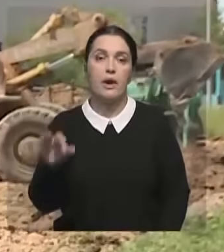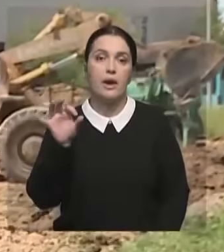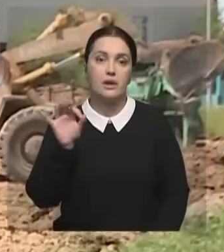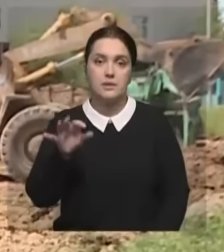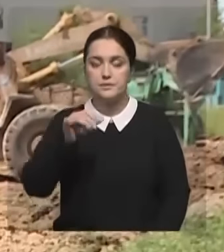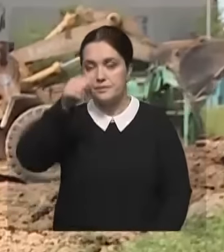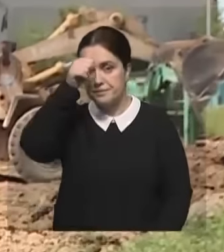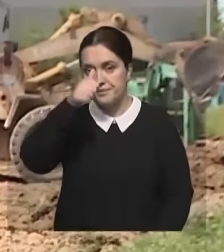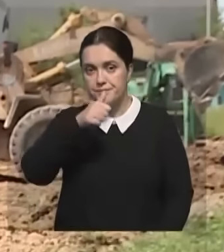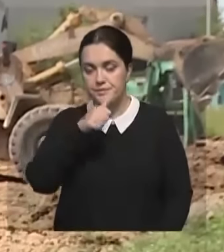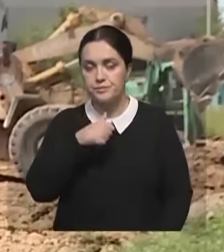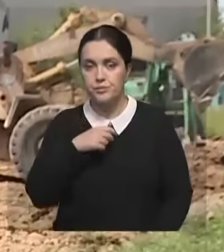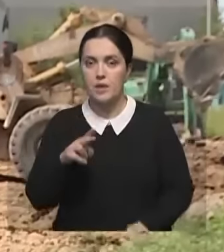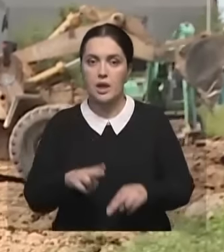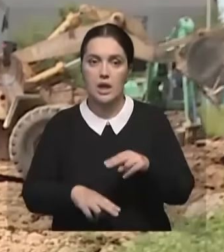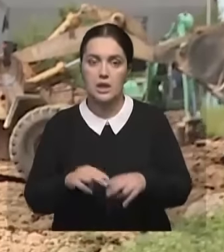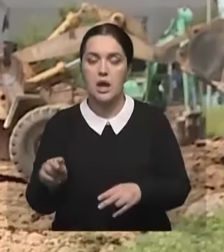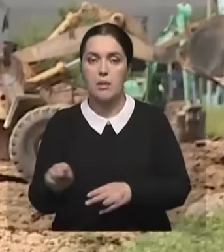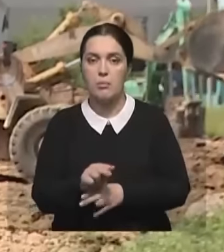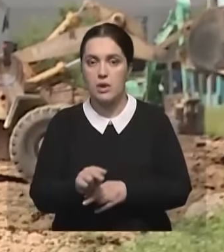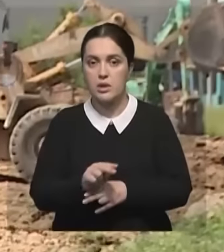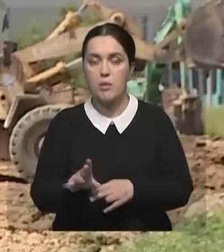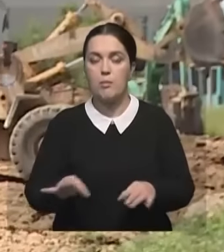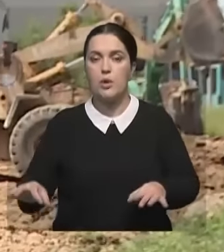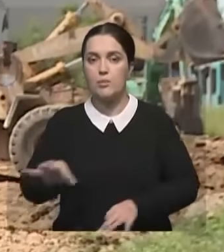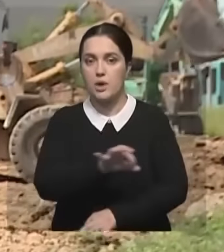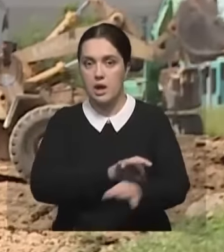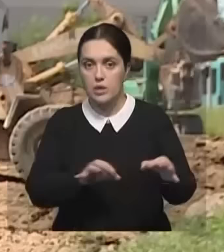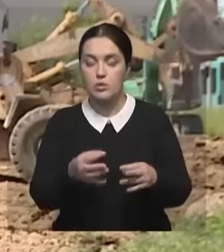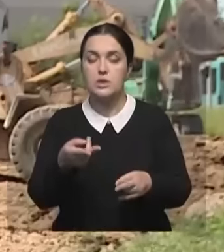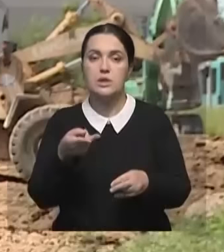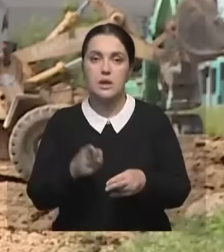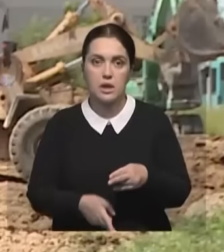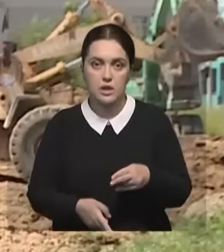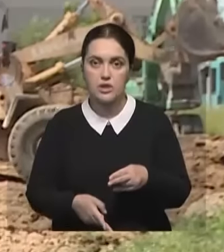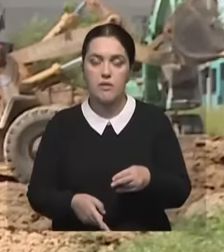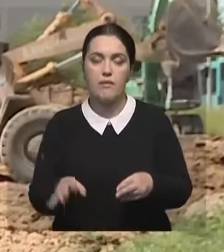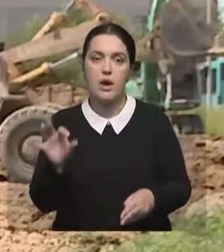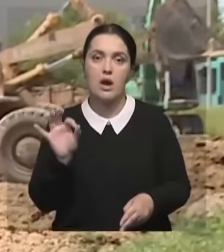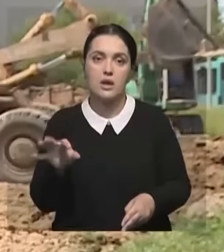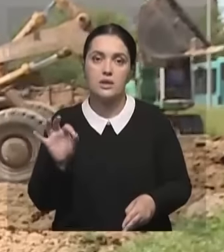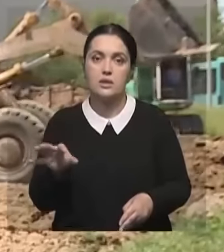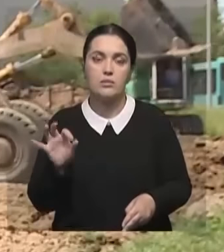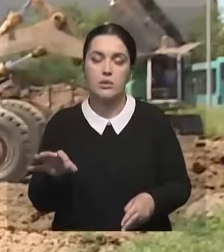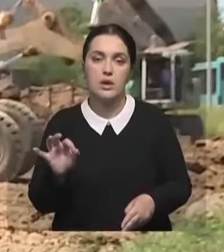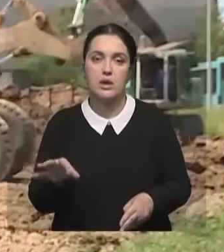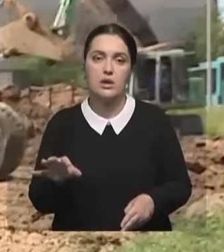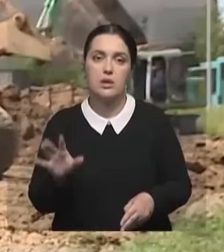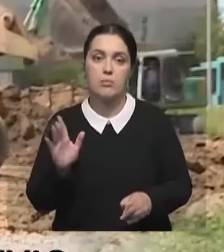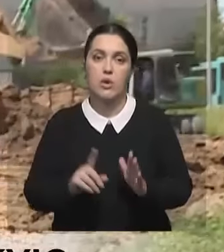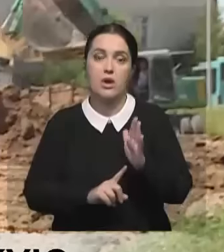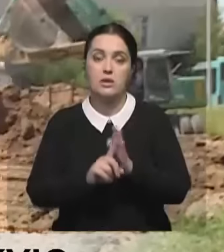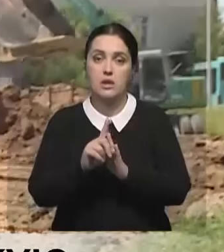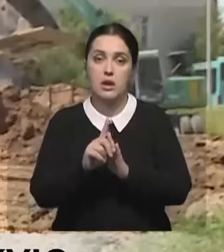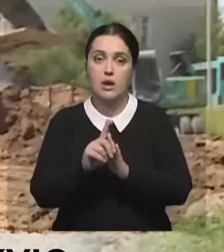строительно-монтажные работы общие по проекту заканчиваем. В октябре месяце, как раз на начало